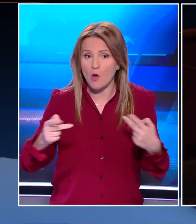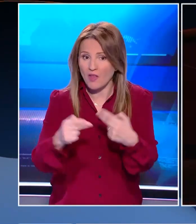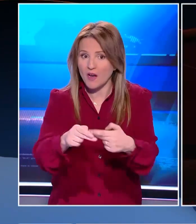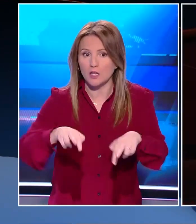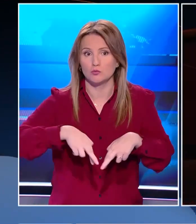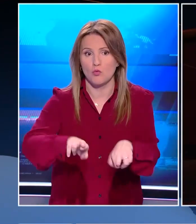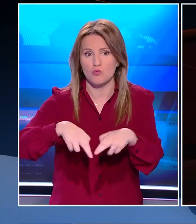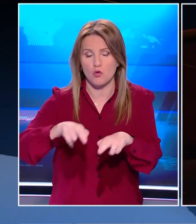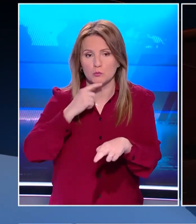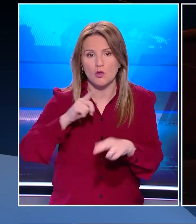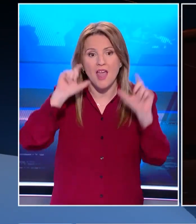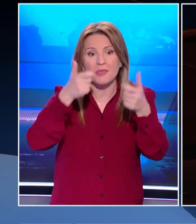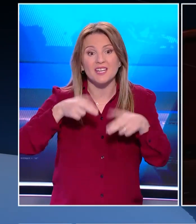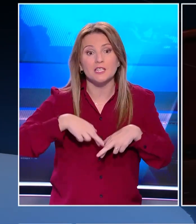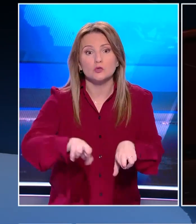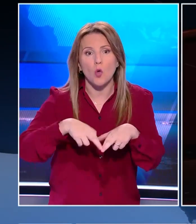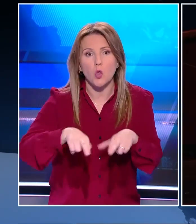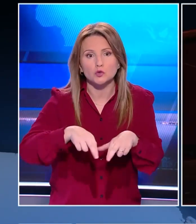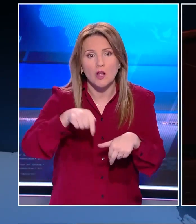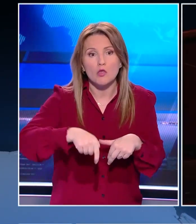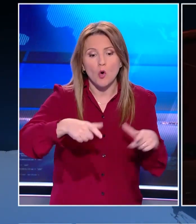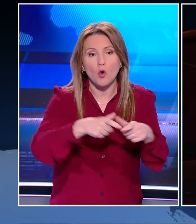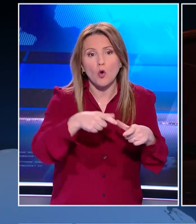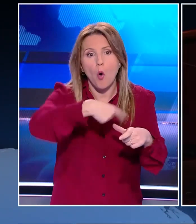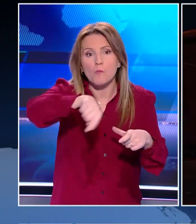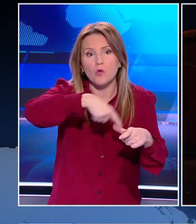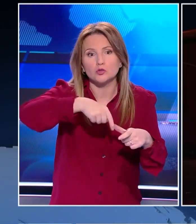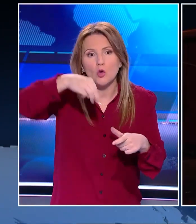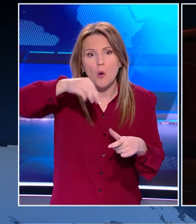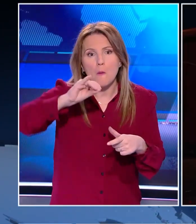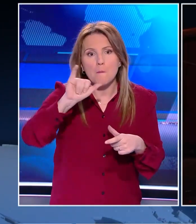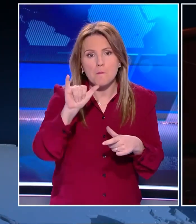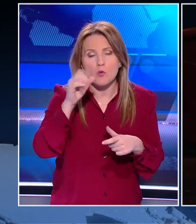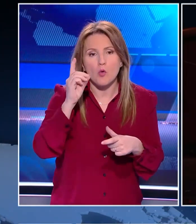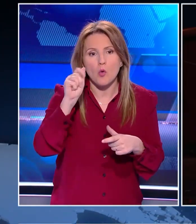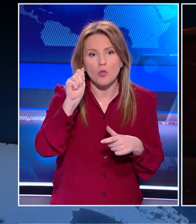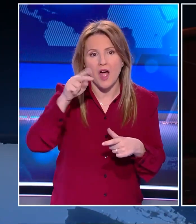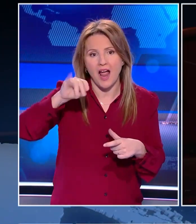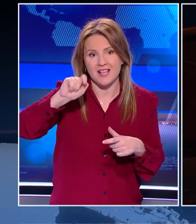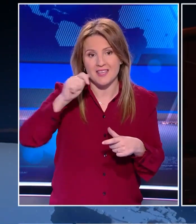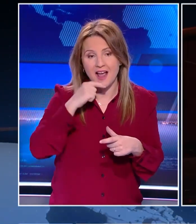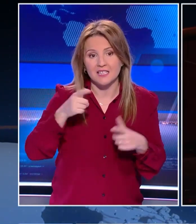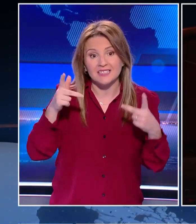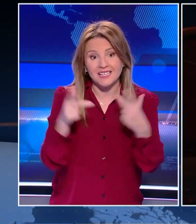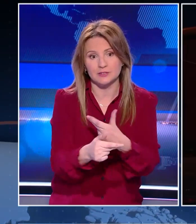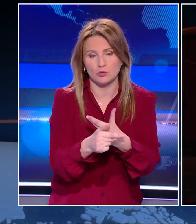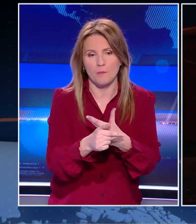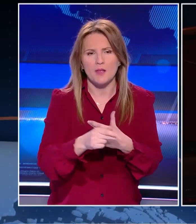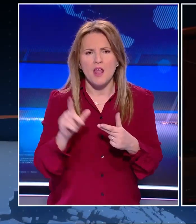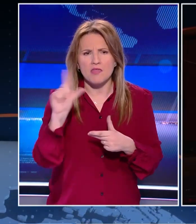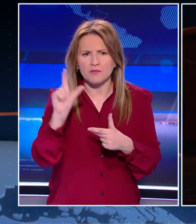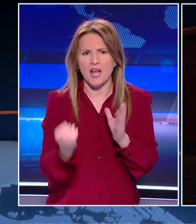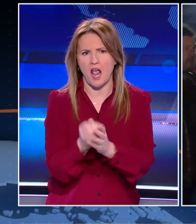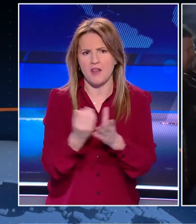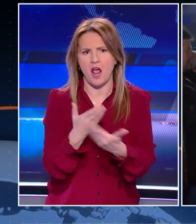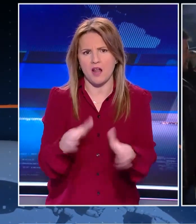η εθνική οδό εδώ στον κόμμα των Μουδανιών επαορίστου και θα έχουμε νέα από Δευτέρα για το